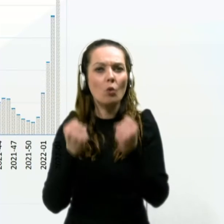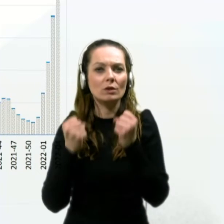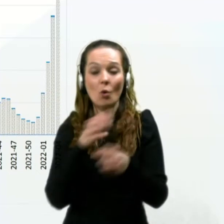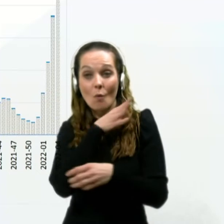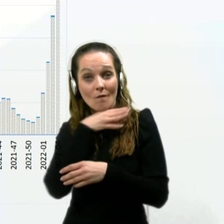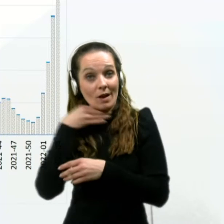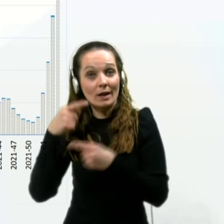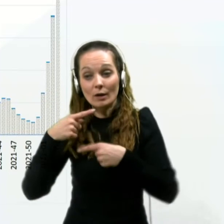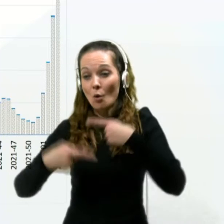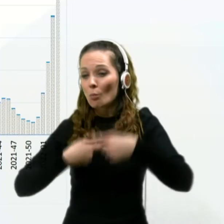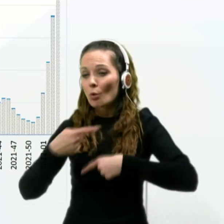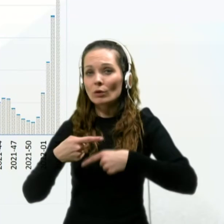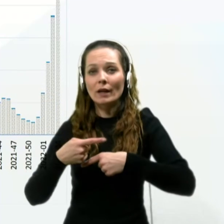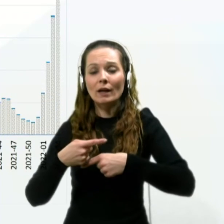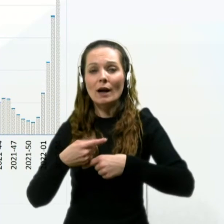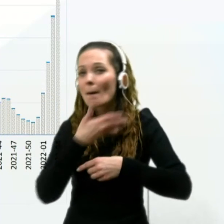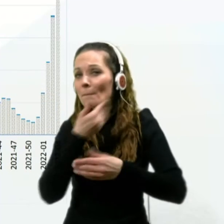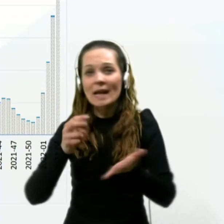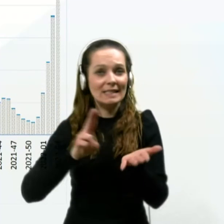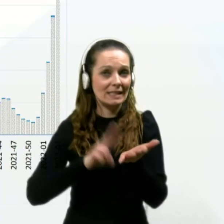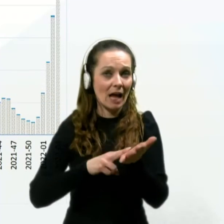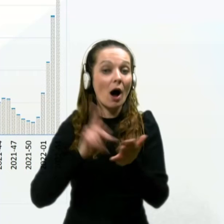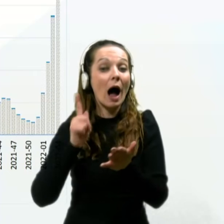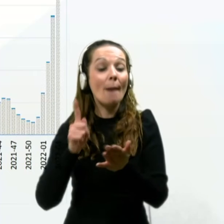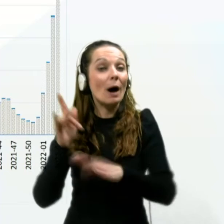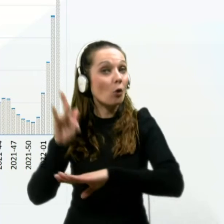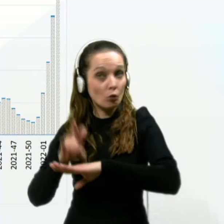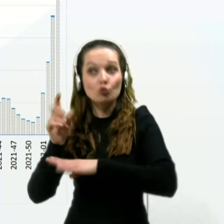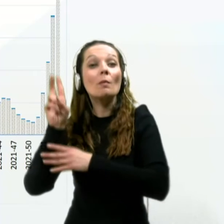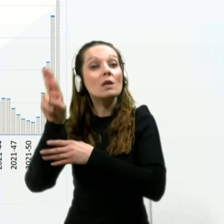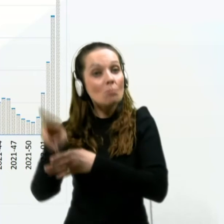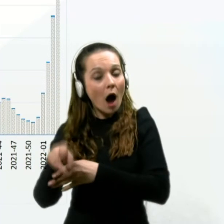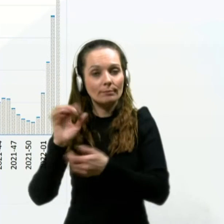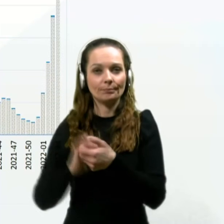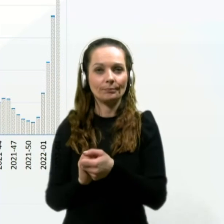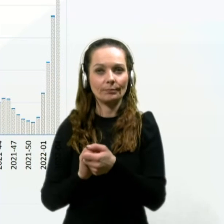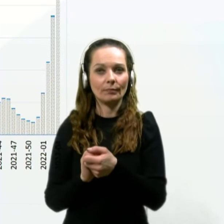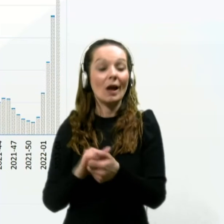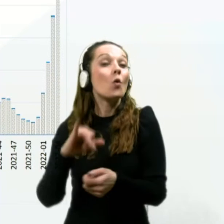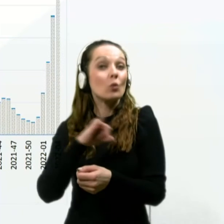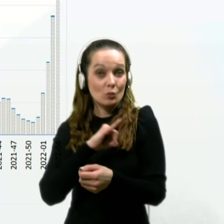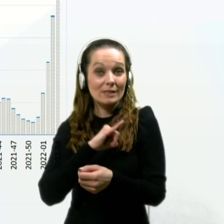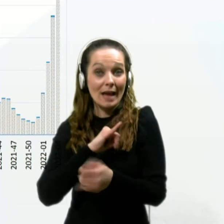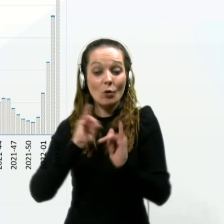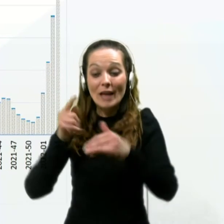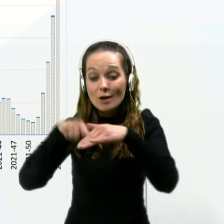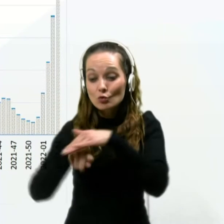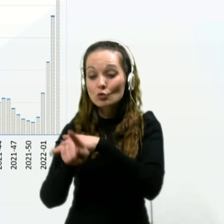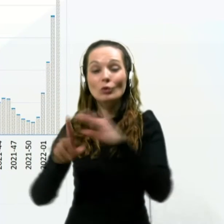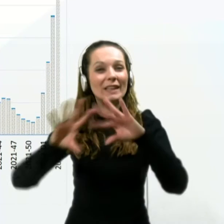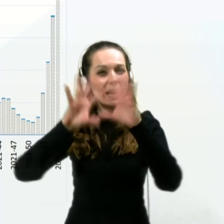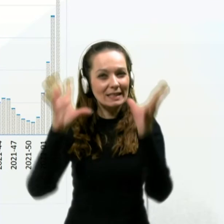veliko jih poteka popolnoma, brez simptomov vendar v kužbe so. Kljub vsemu pa znotraj,